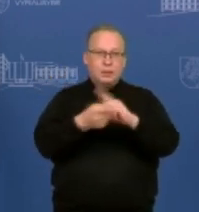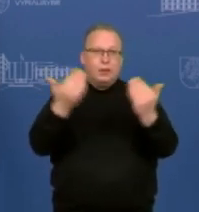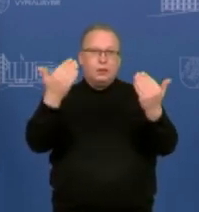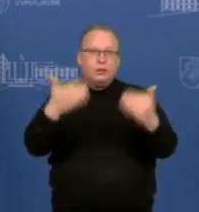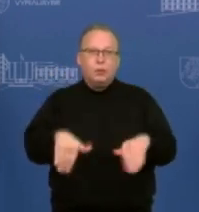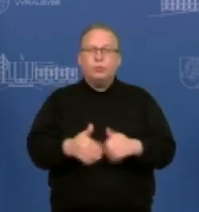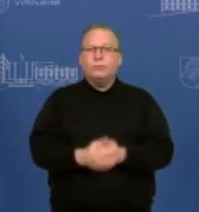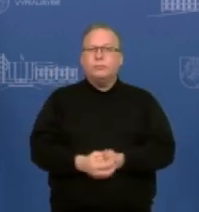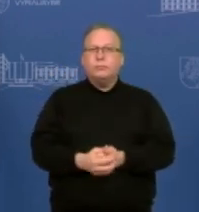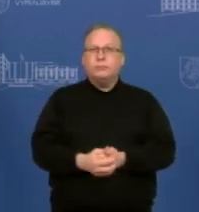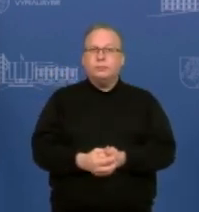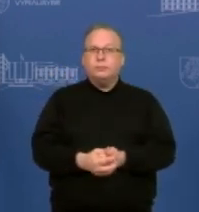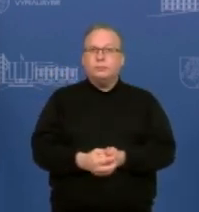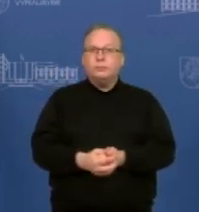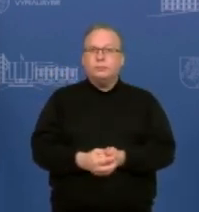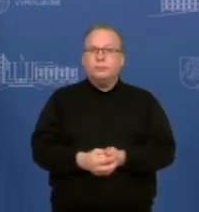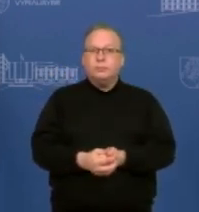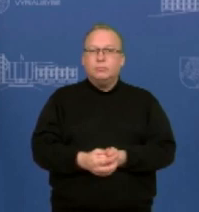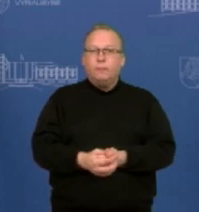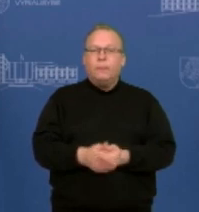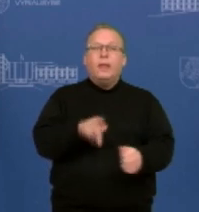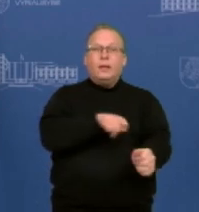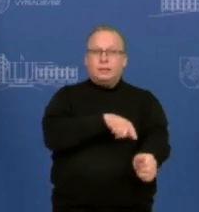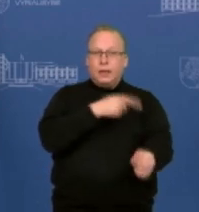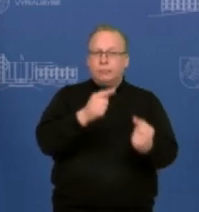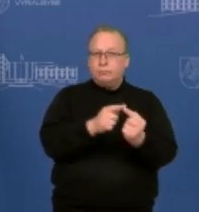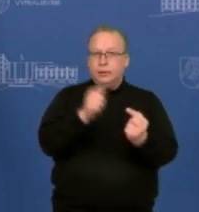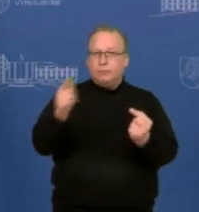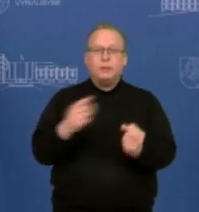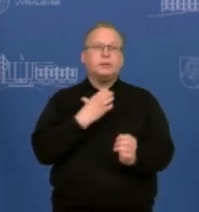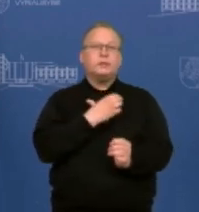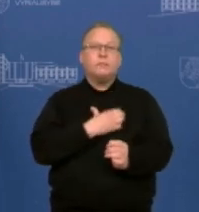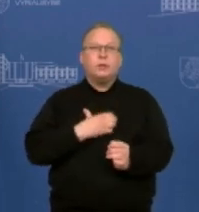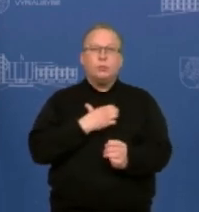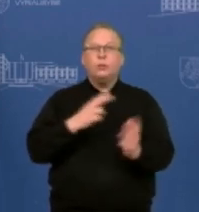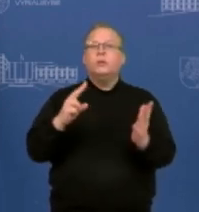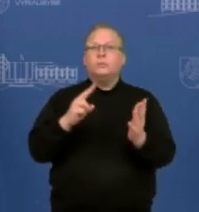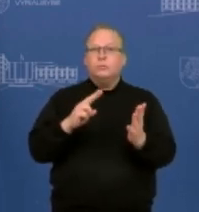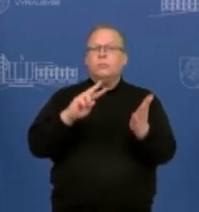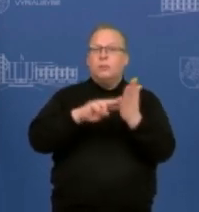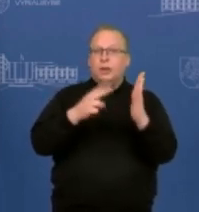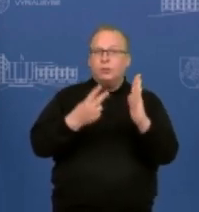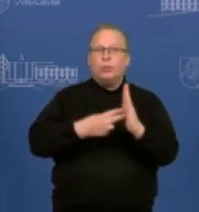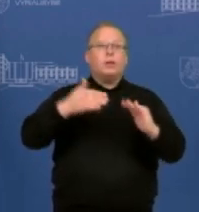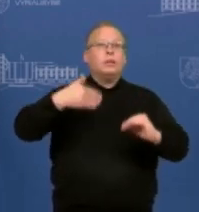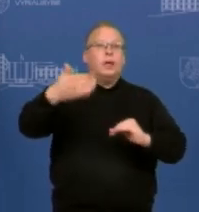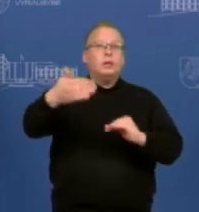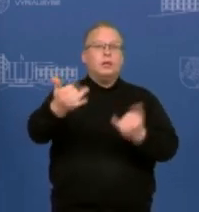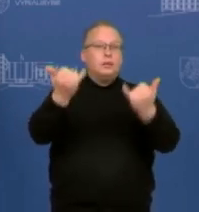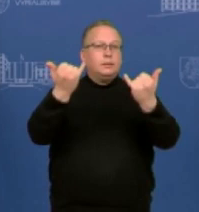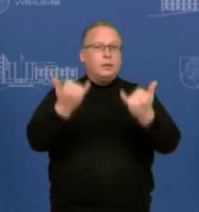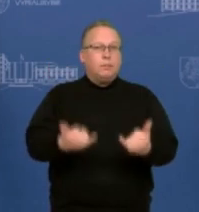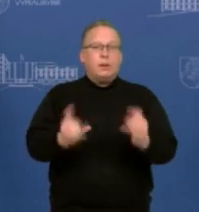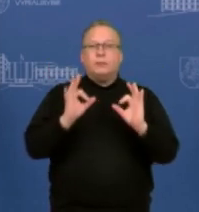toks jau ilgajam laikotarpį labai svarbus dalykas planuojant ateitį, bet šiandien šiuo